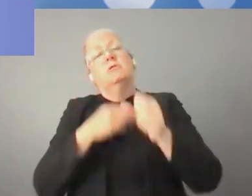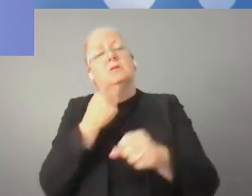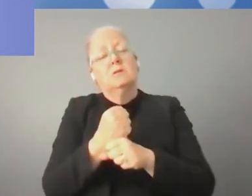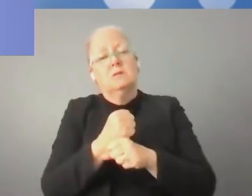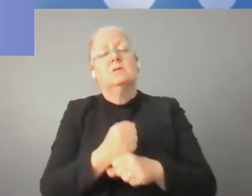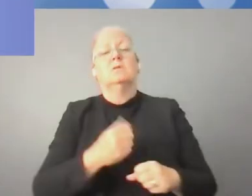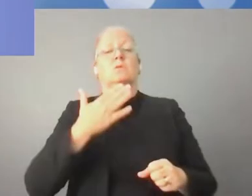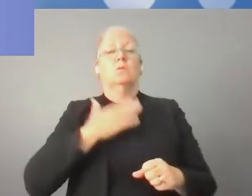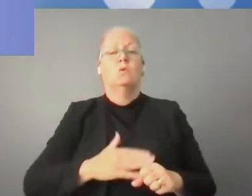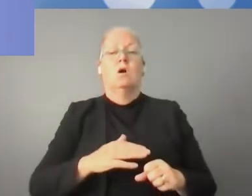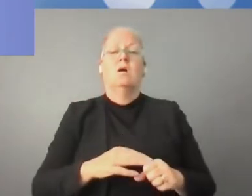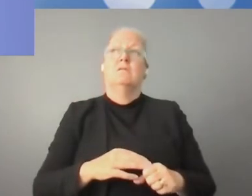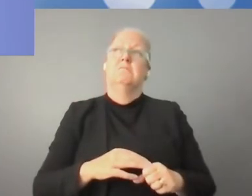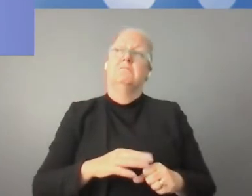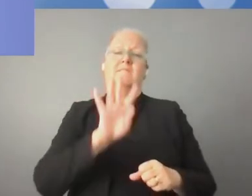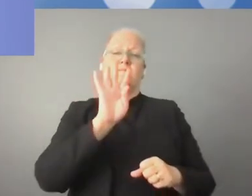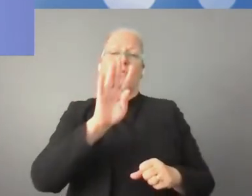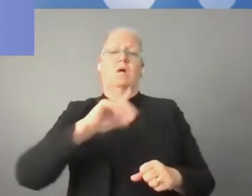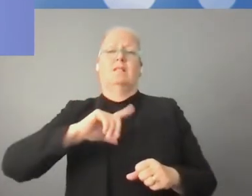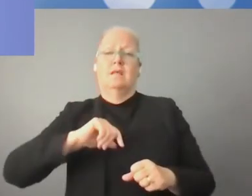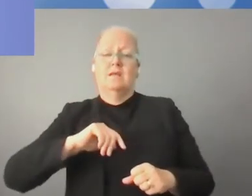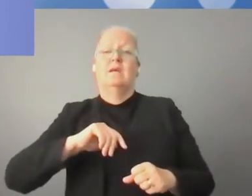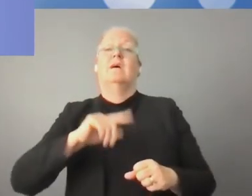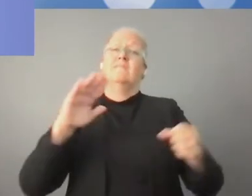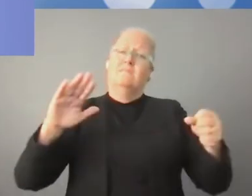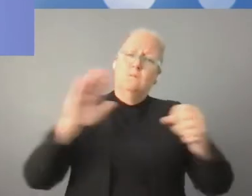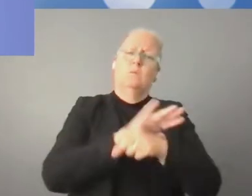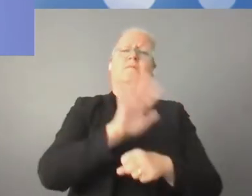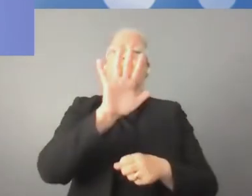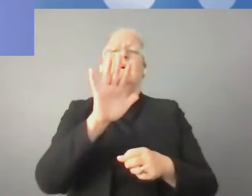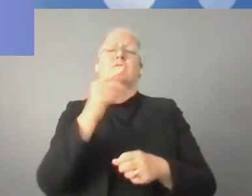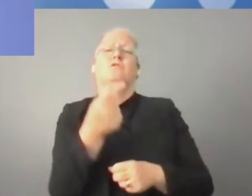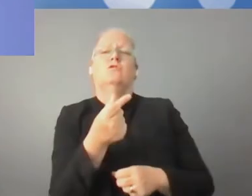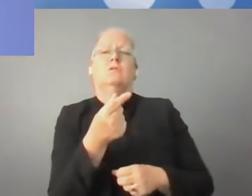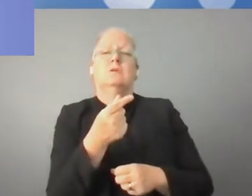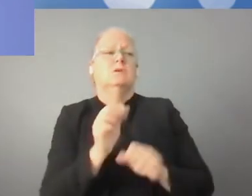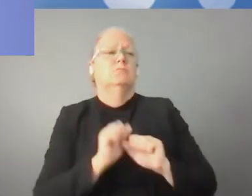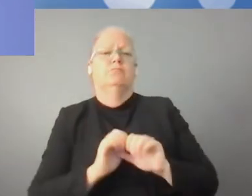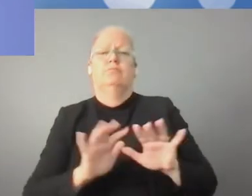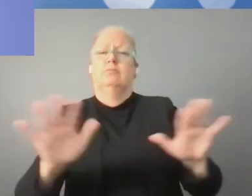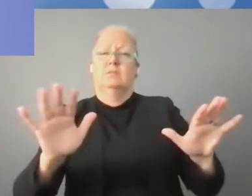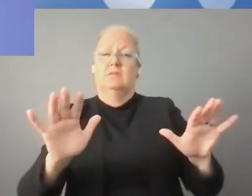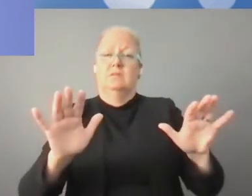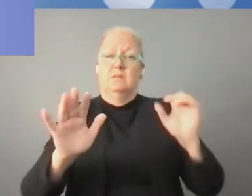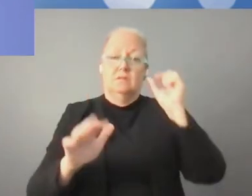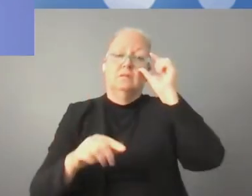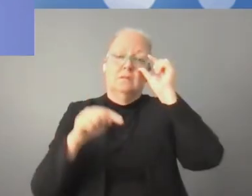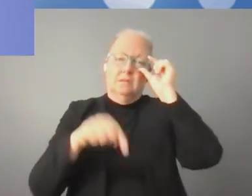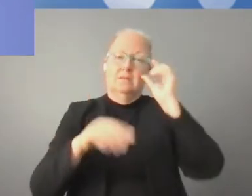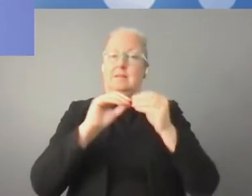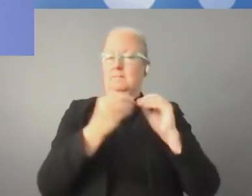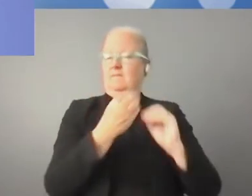ciągu najbliższych sześciu lat chcemy osiągnąć taki stan, w którym co najmniej cztery